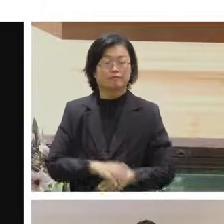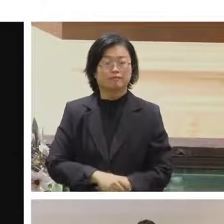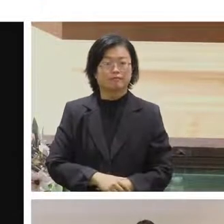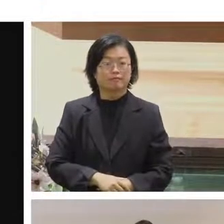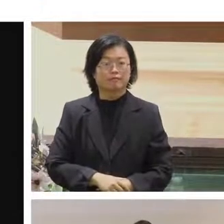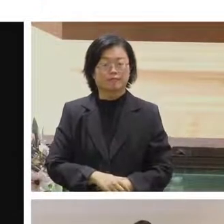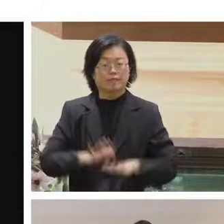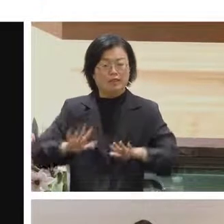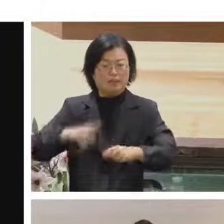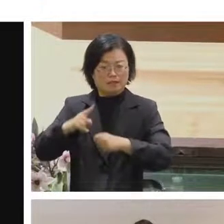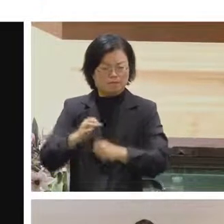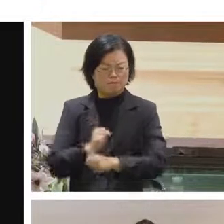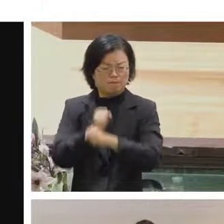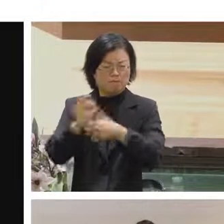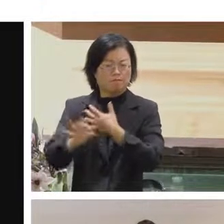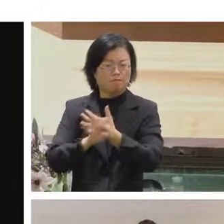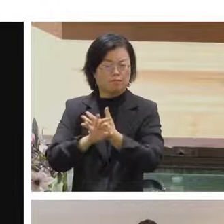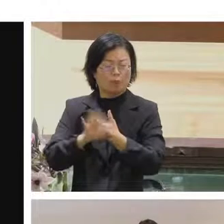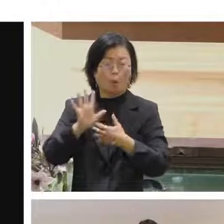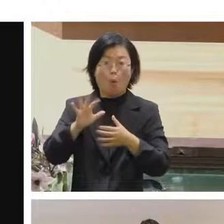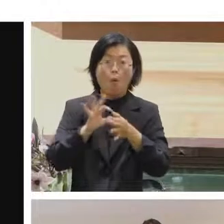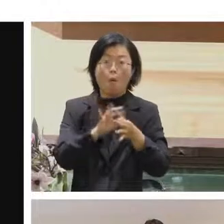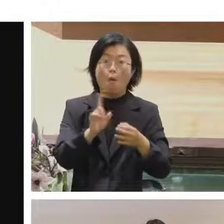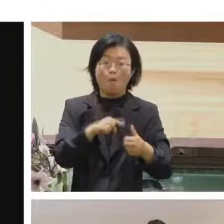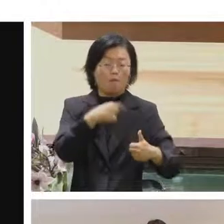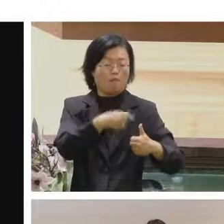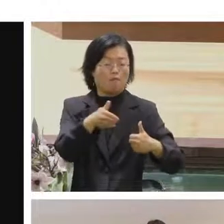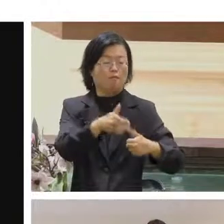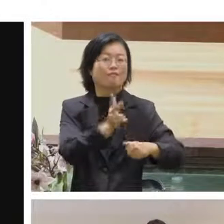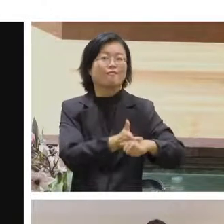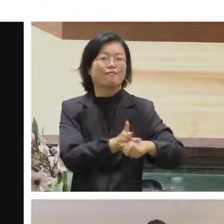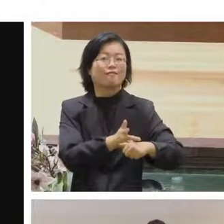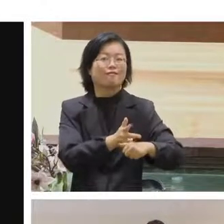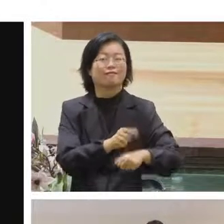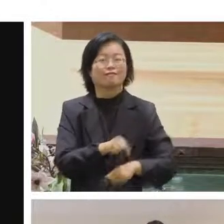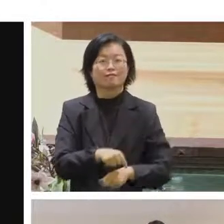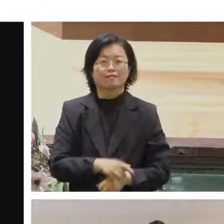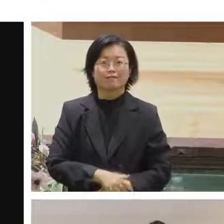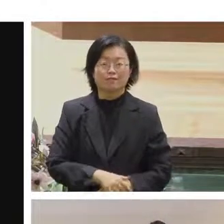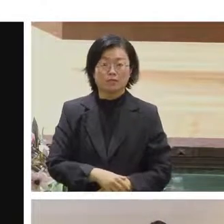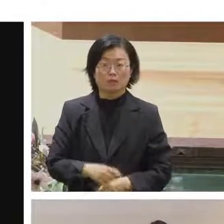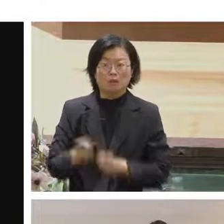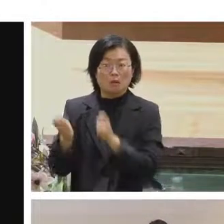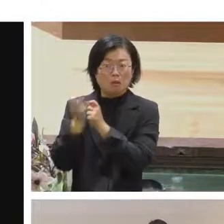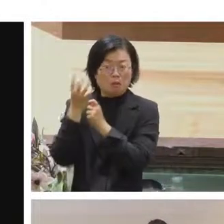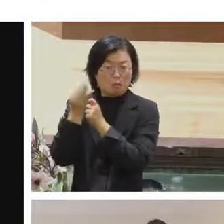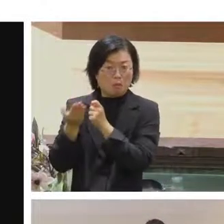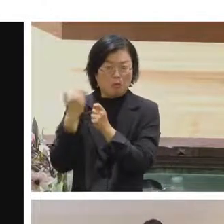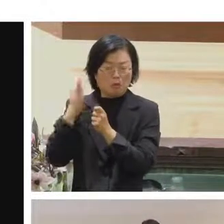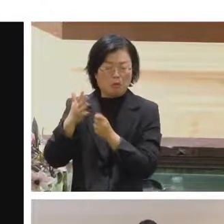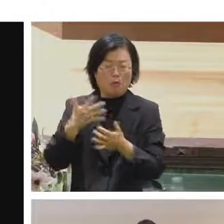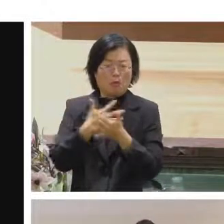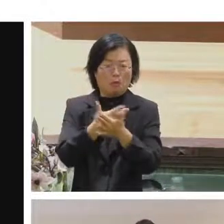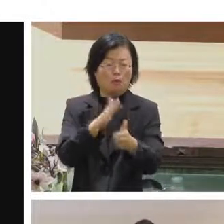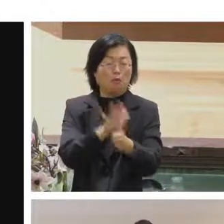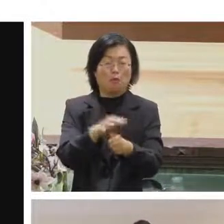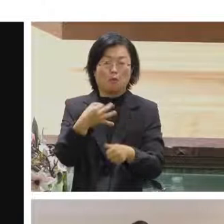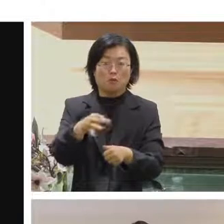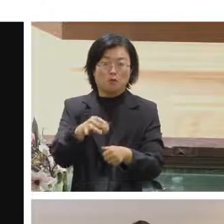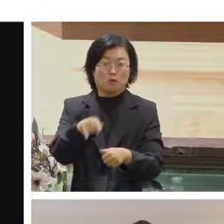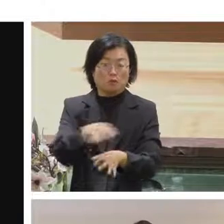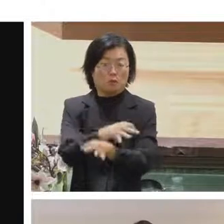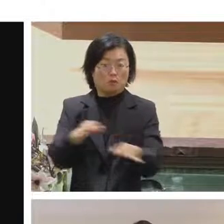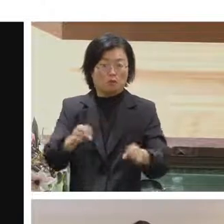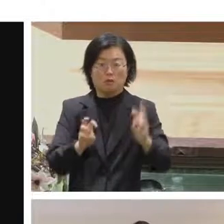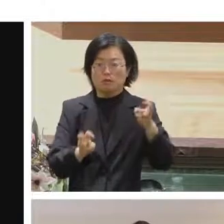今年是做了一個教育科技相關的主題那前幾年我們有做一個獎助金的專案它是會發放三十